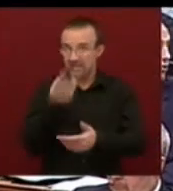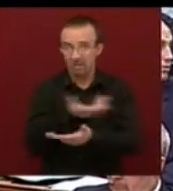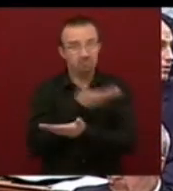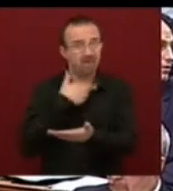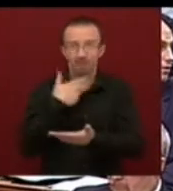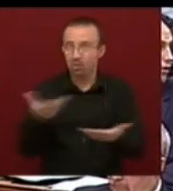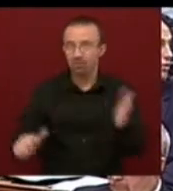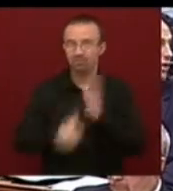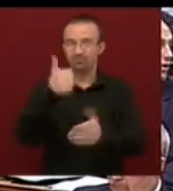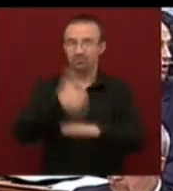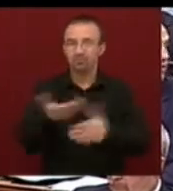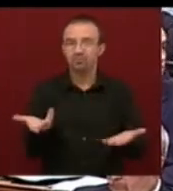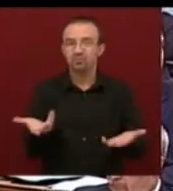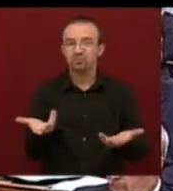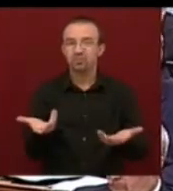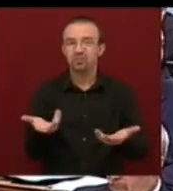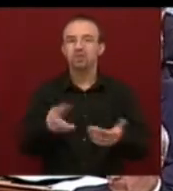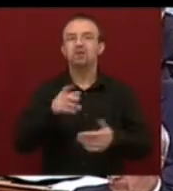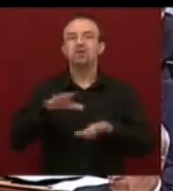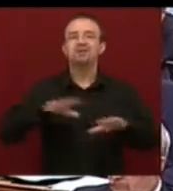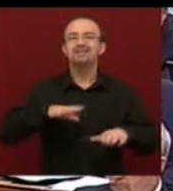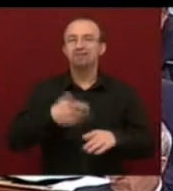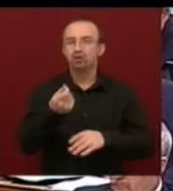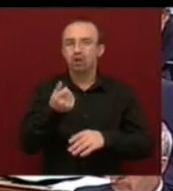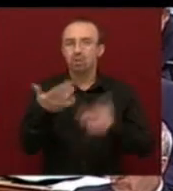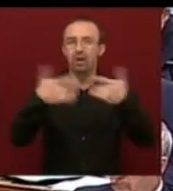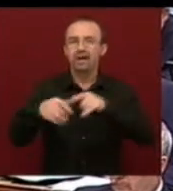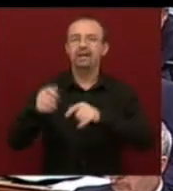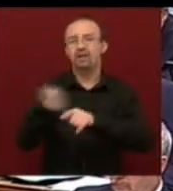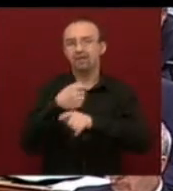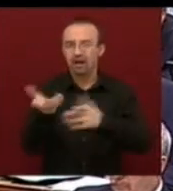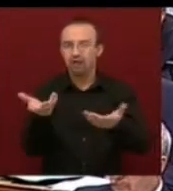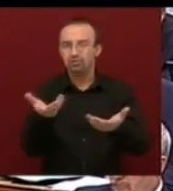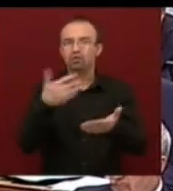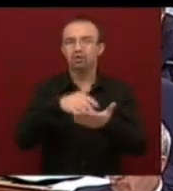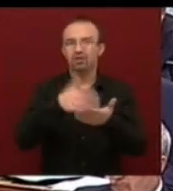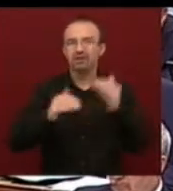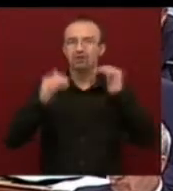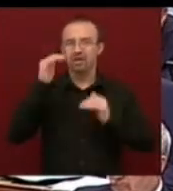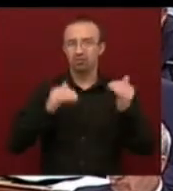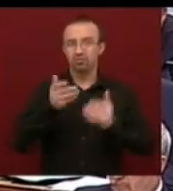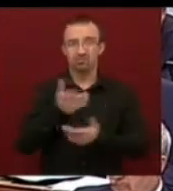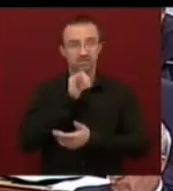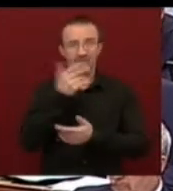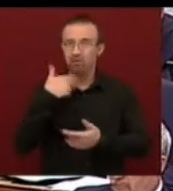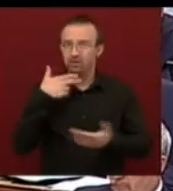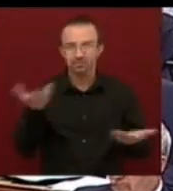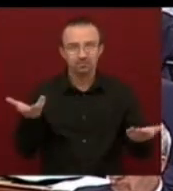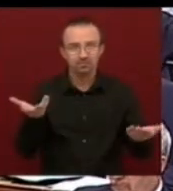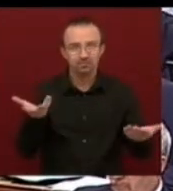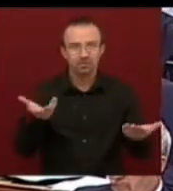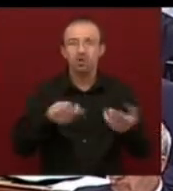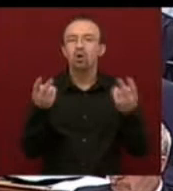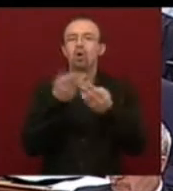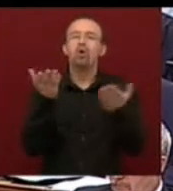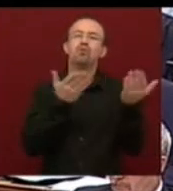klasszikus könyvben van benne, hogy krízisadókkal kell helyreállítani a költségvetés egyensúlyát? Melyik klasszikus könyvben